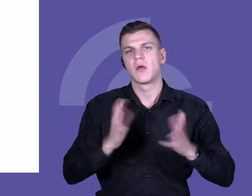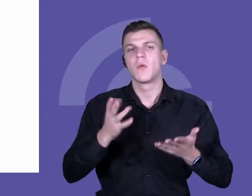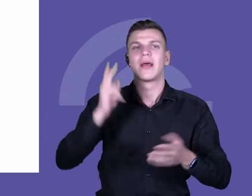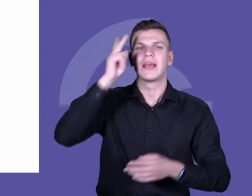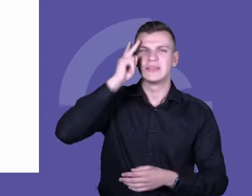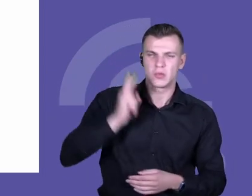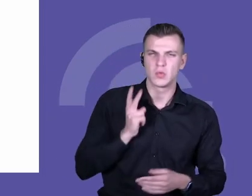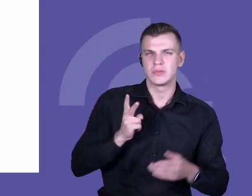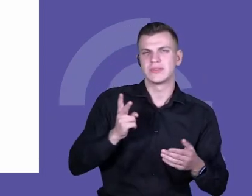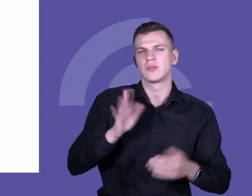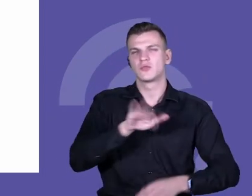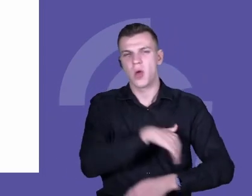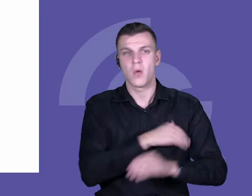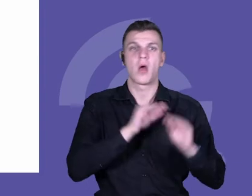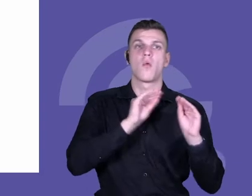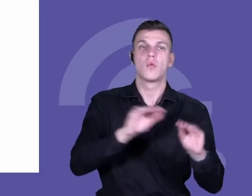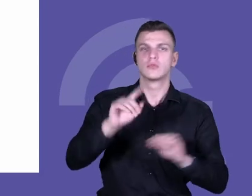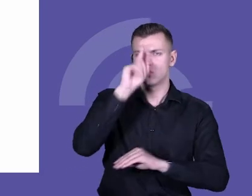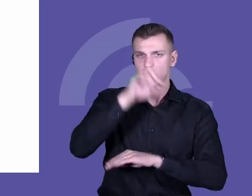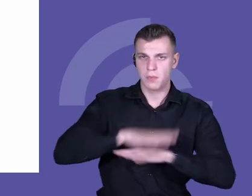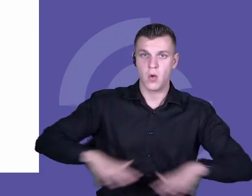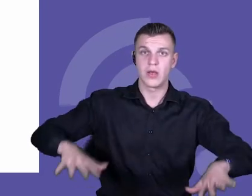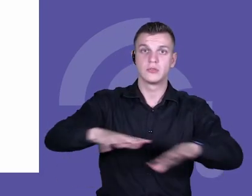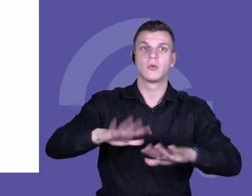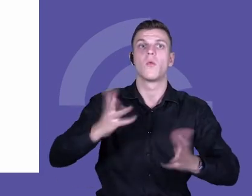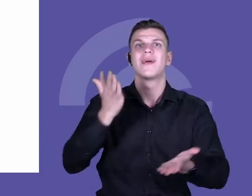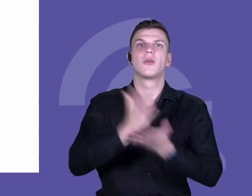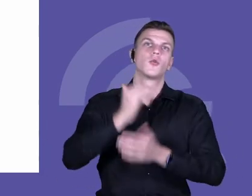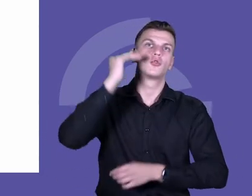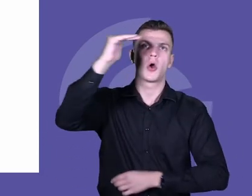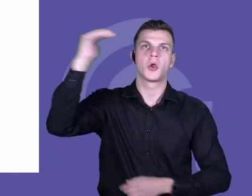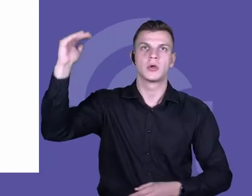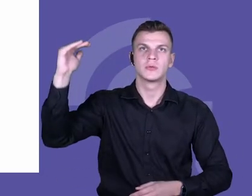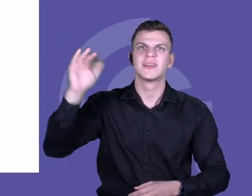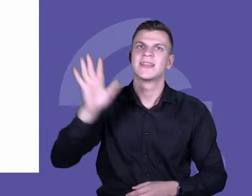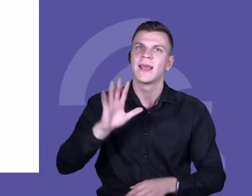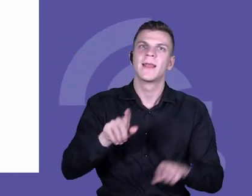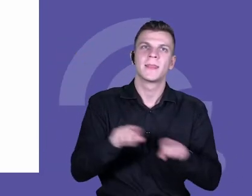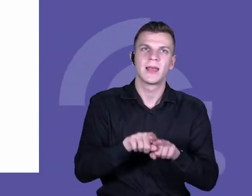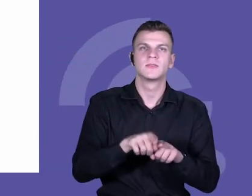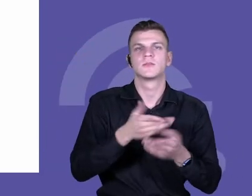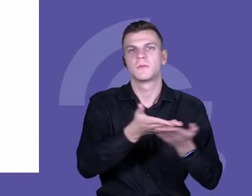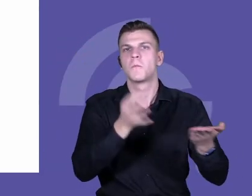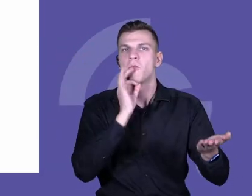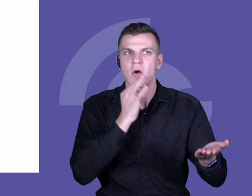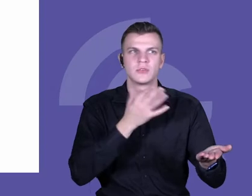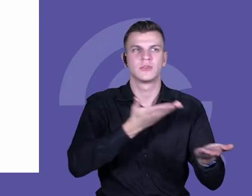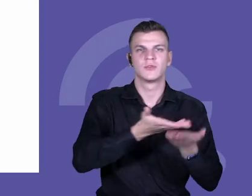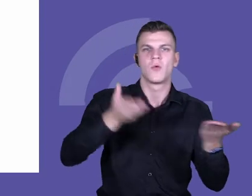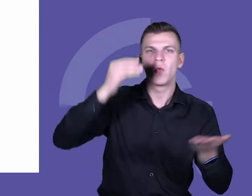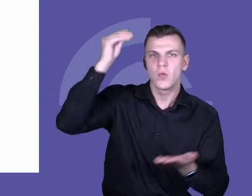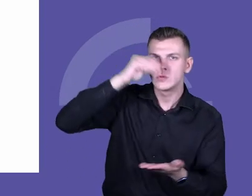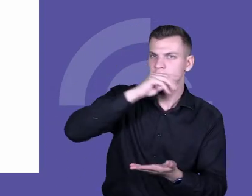kształceniowe dla społeczności, nie tylko dla dorosłych w danej społeczności, ale również dla młodzieży, dla uczniów.